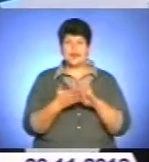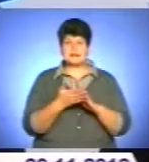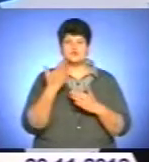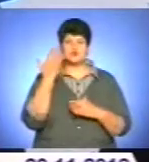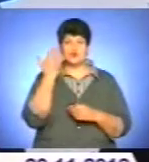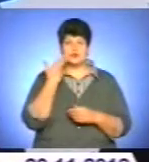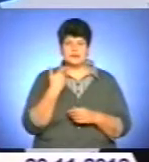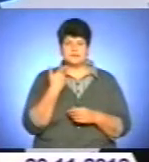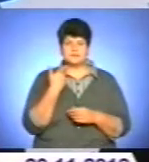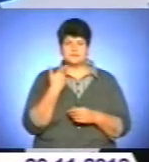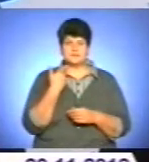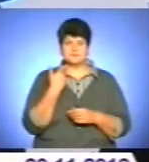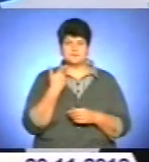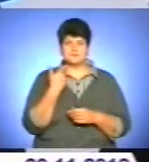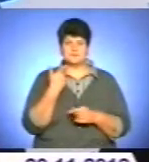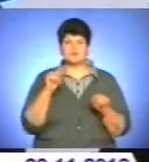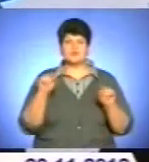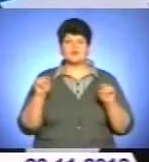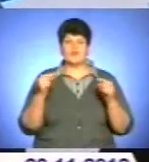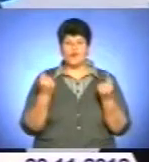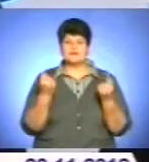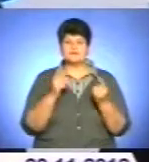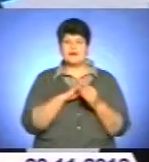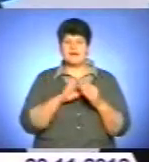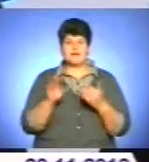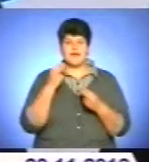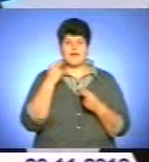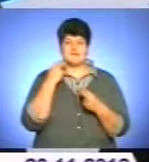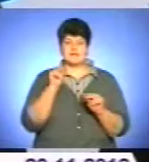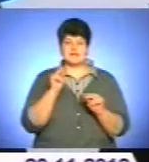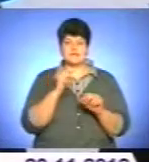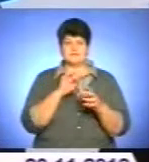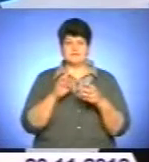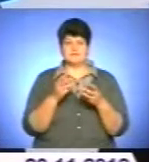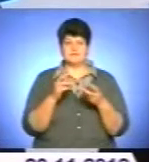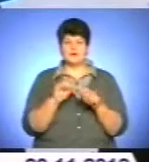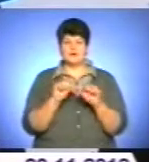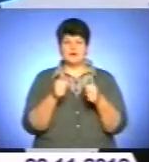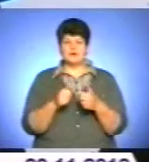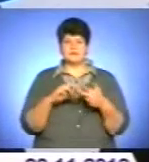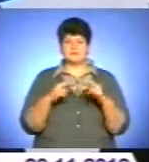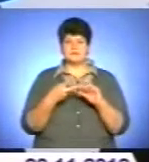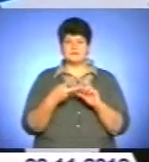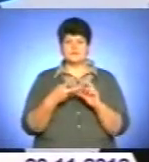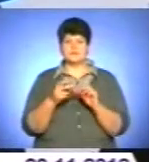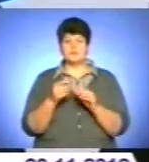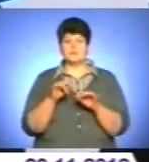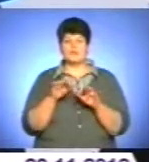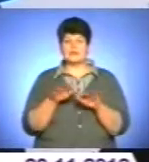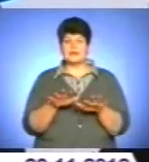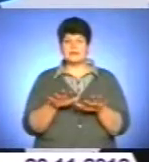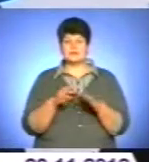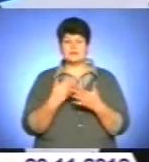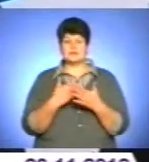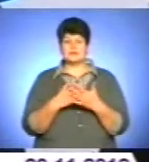твориться неефективні моделі бюрократичного управління процесами, а саме на процеси ми